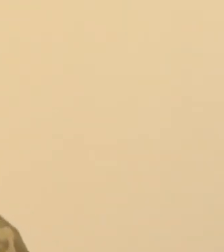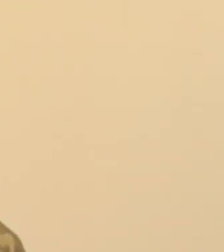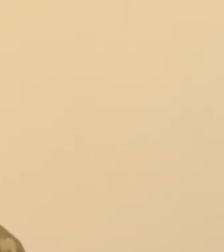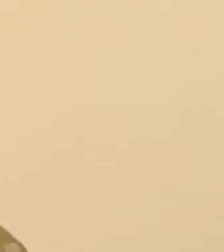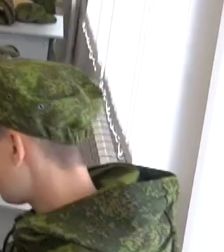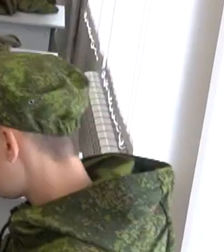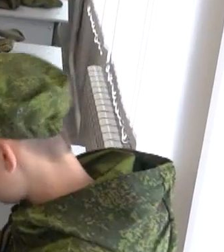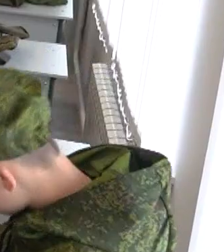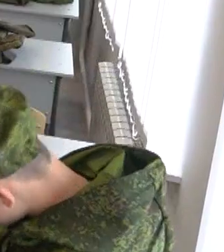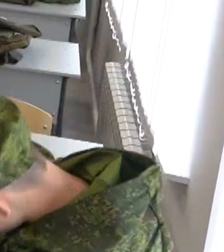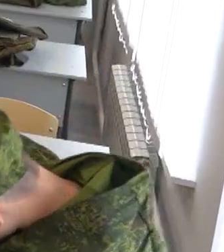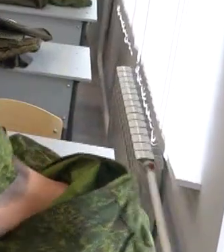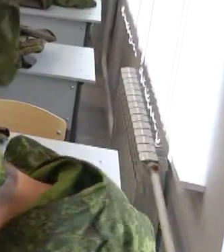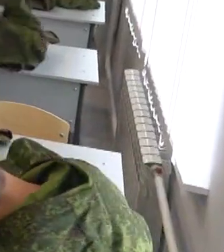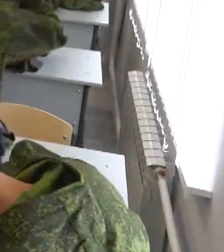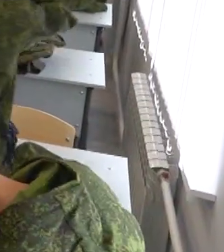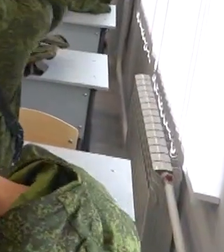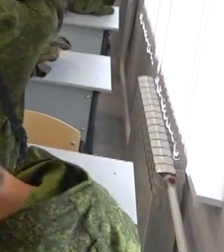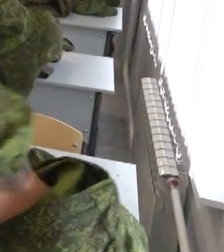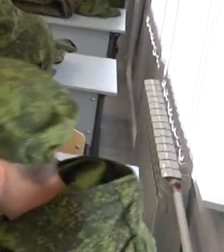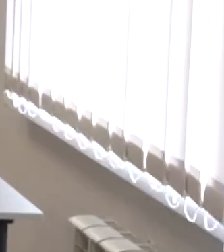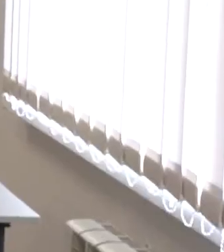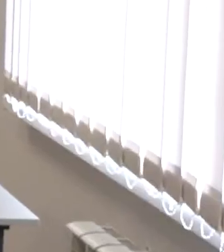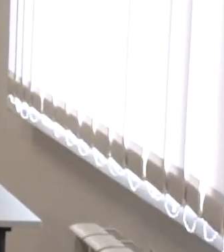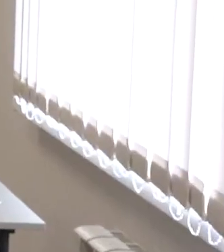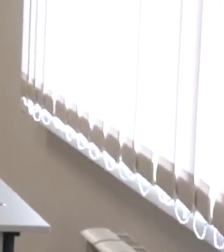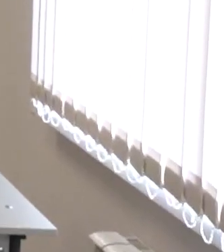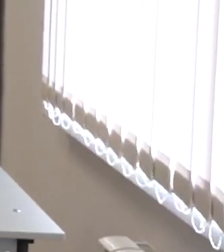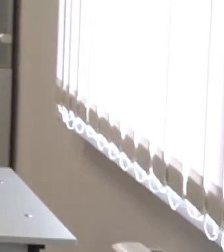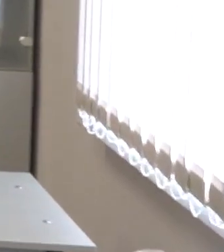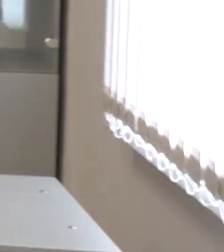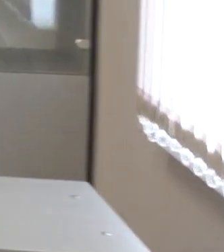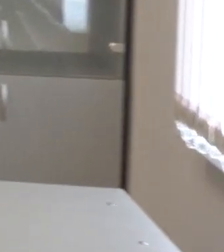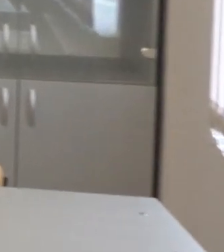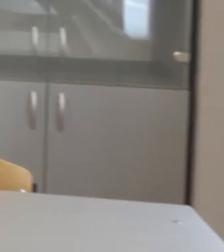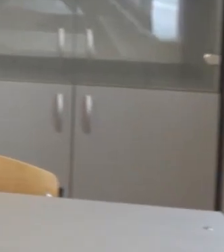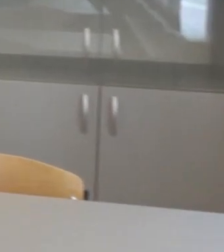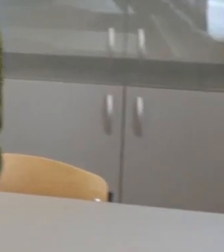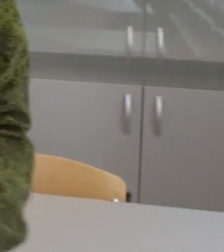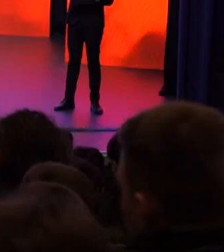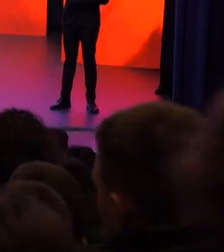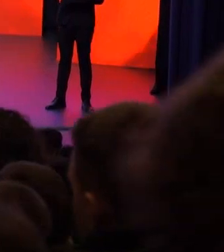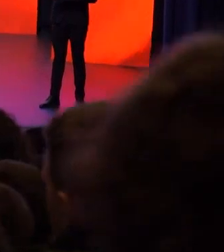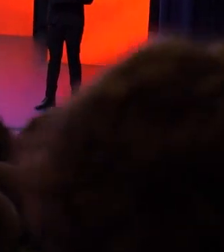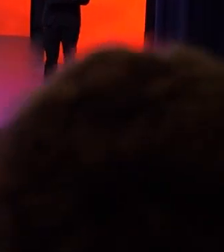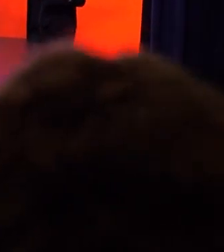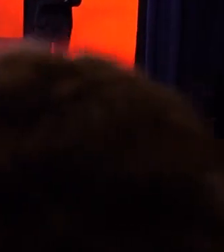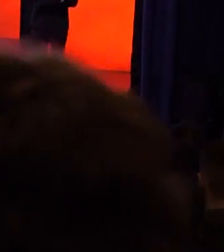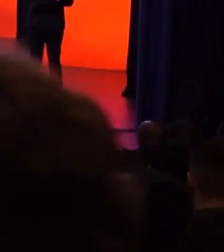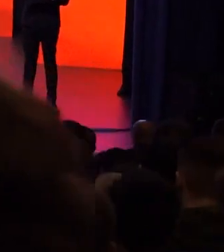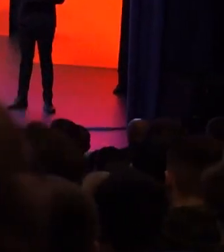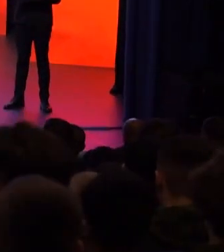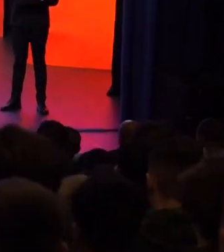всегда открыты. Появление такого военно-патриотического центра в Белгороде, одного из 12 в стране, для региона событие